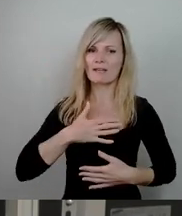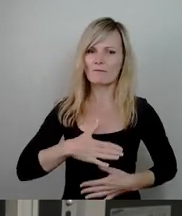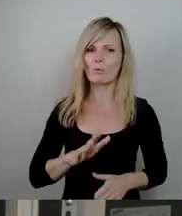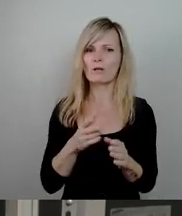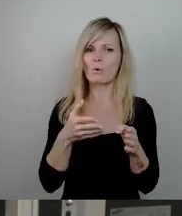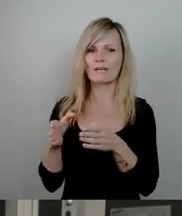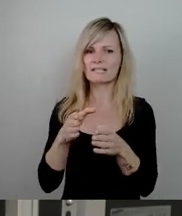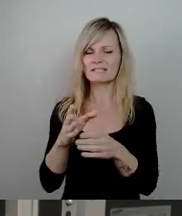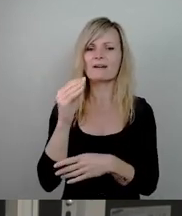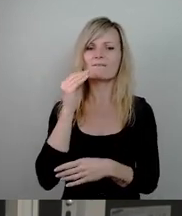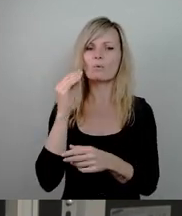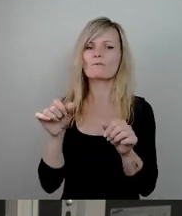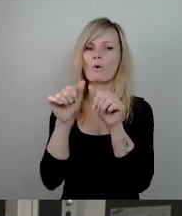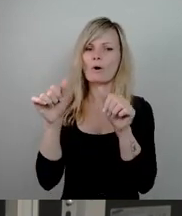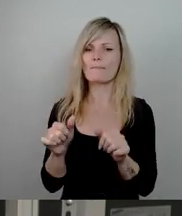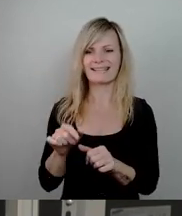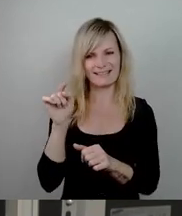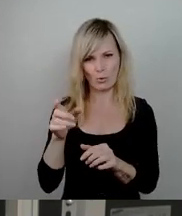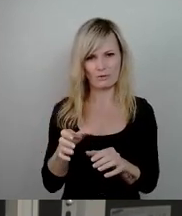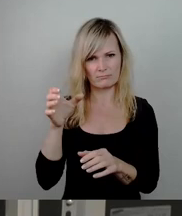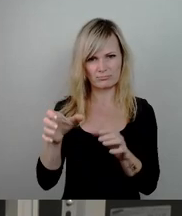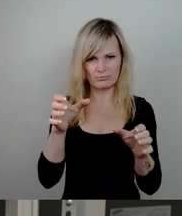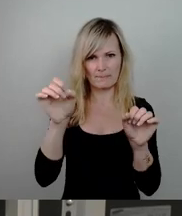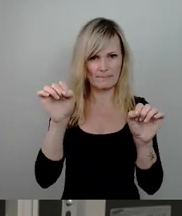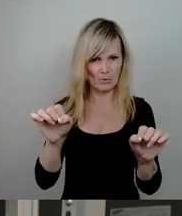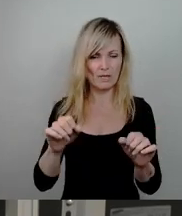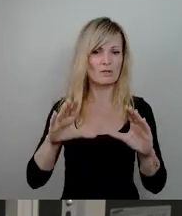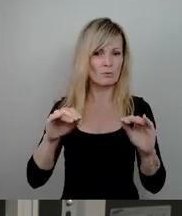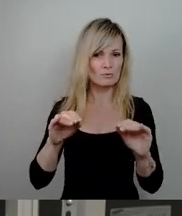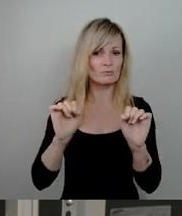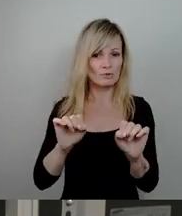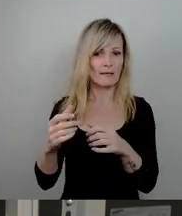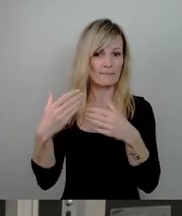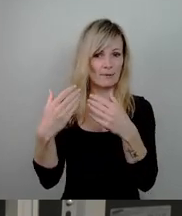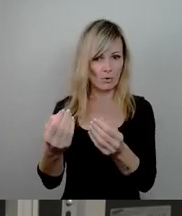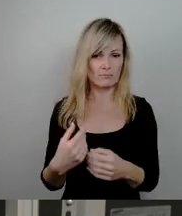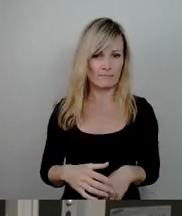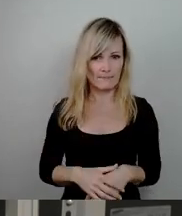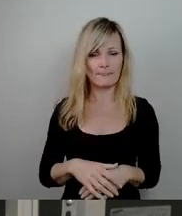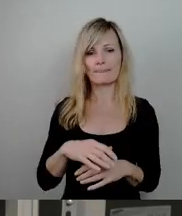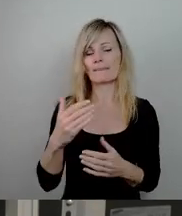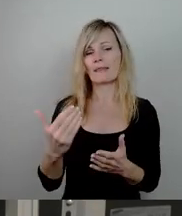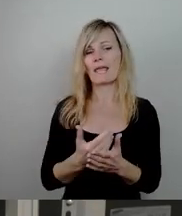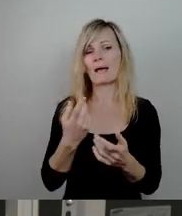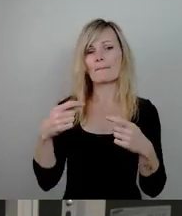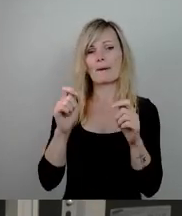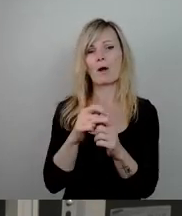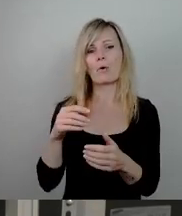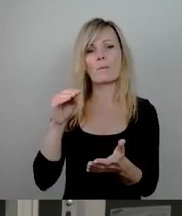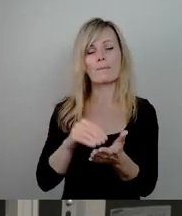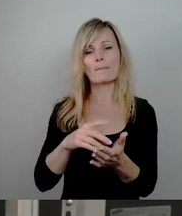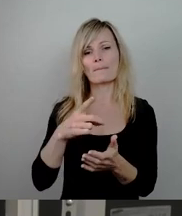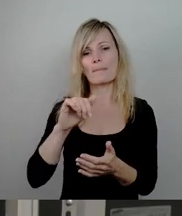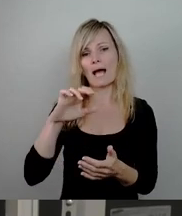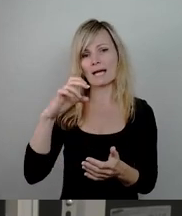entsprechend auch eine Nutzungsmöglichkeit bekommen, entweder über Abbaupacht oder wenn es nicht anders geht, vielleicht auch über Verkauf von Flächen, damit